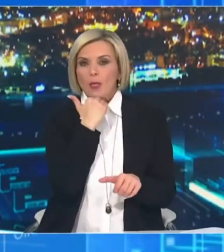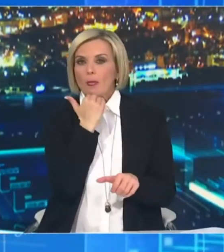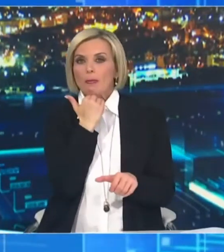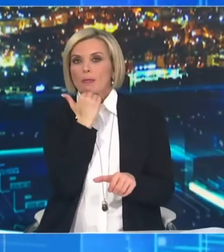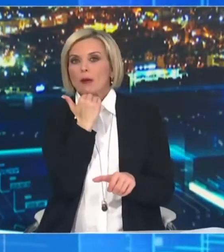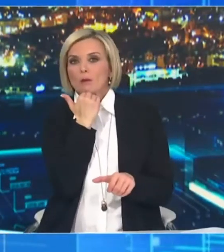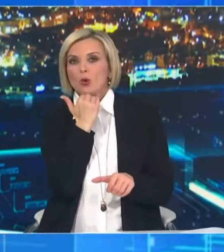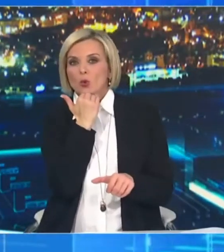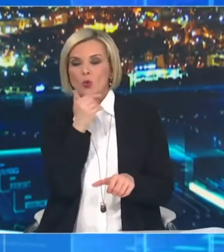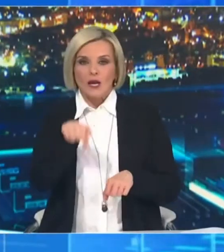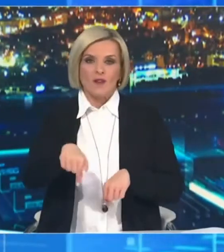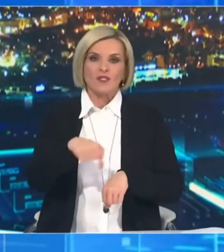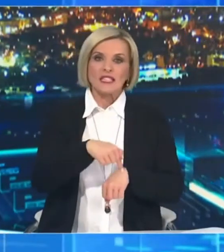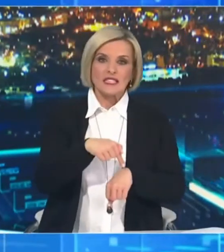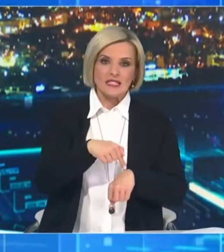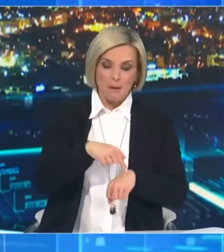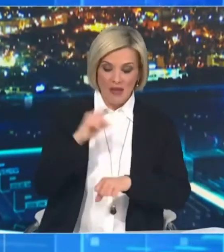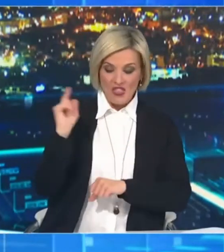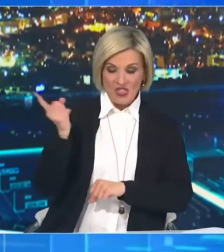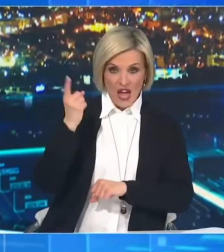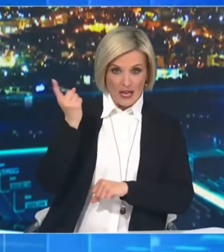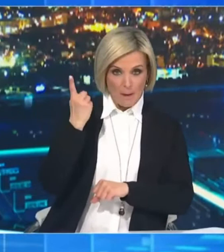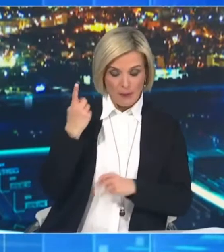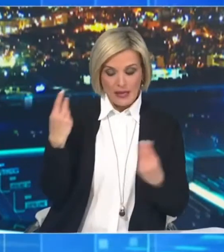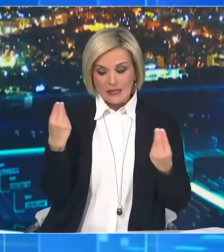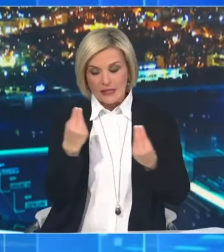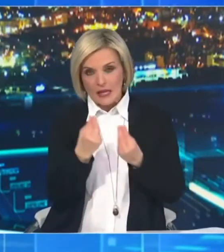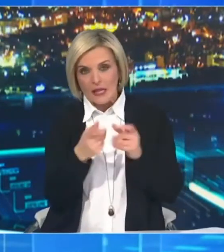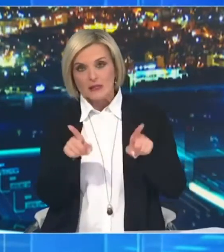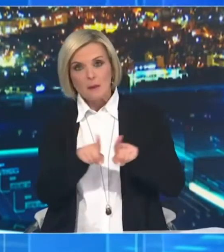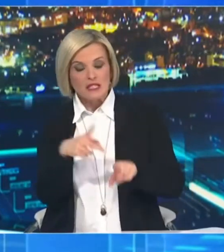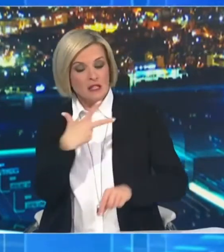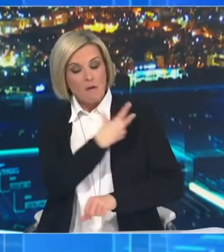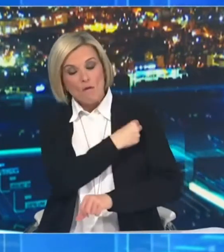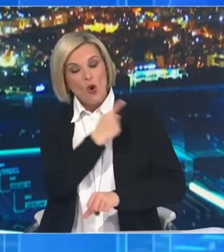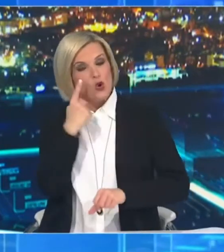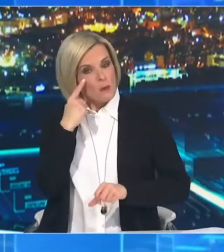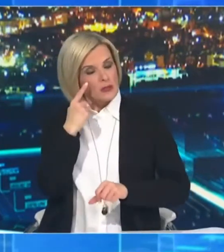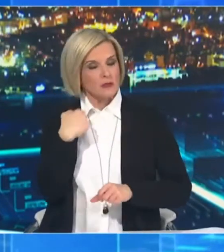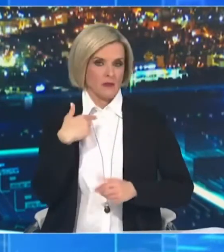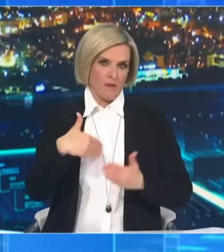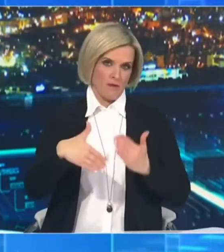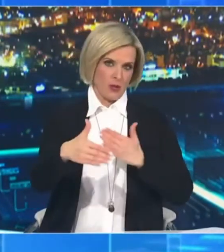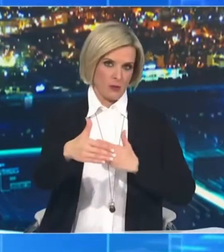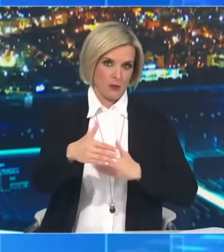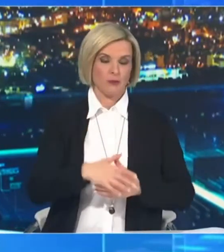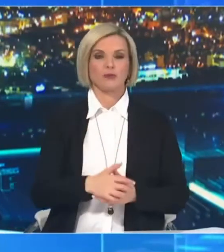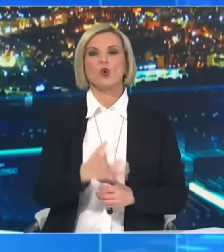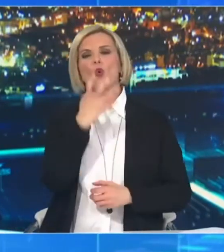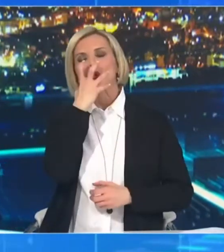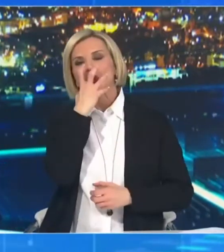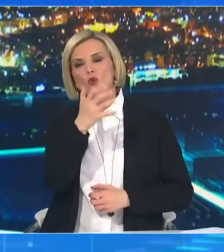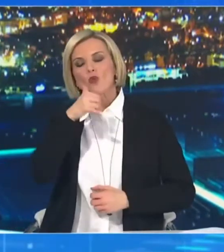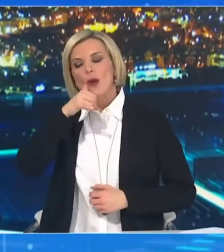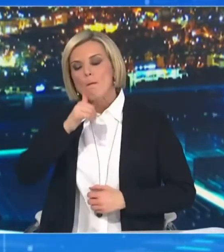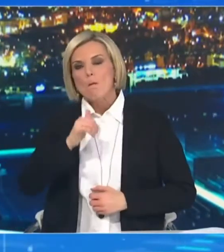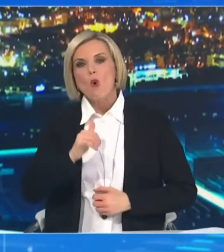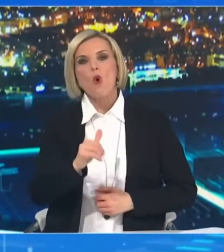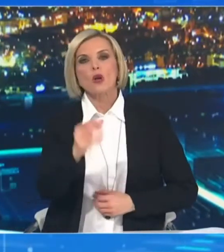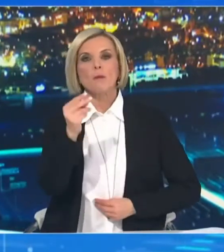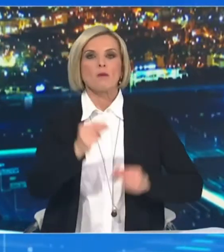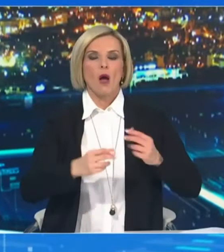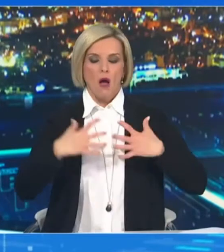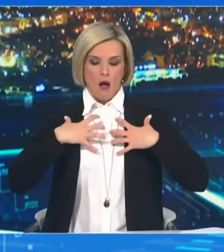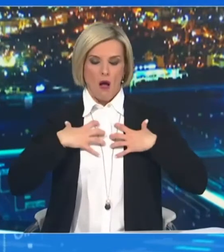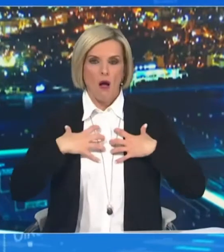στην φάση των θεραπείων που σας ανέφερα. Σοβαρά χρόνια προβλήματα του αναπνευστικού. Το